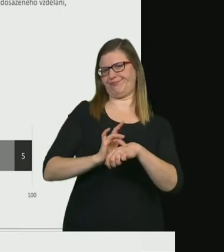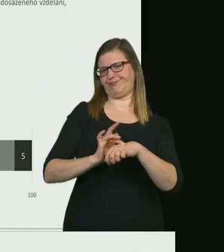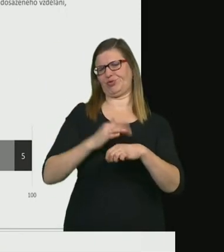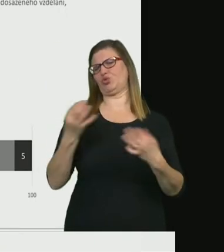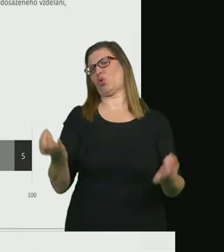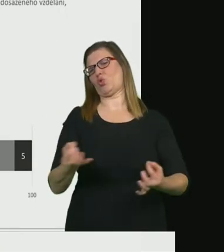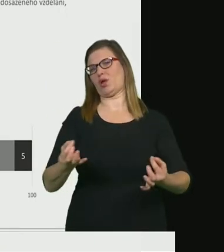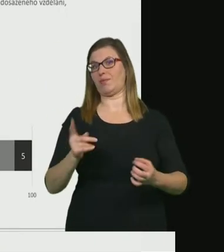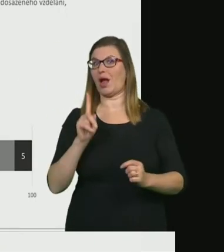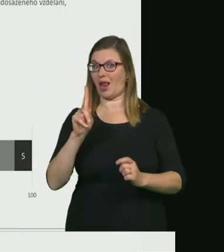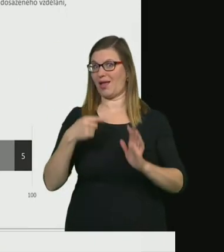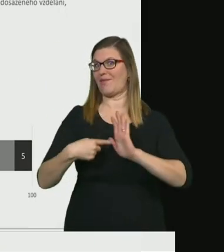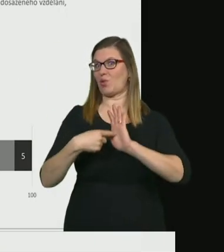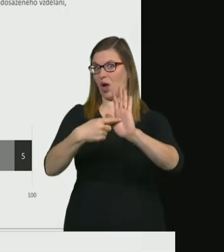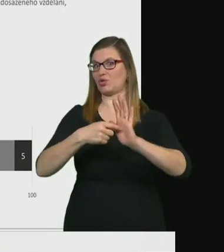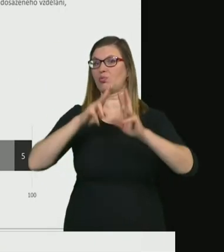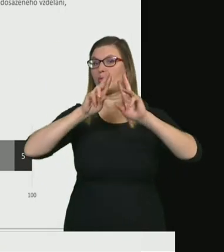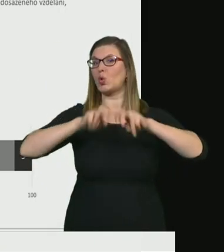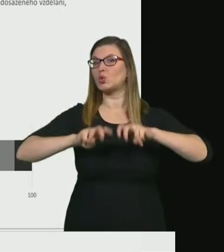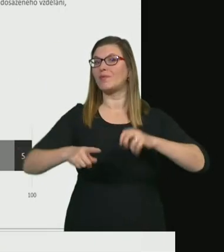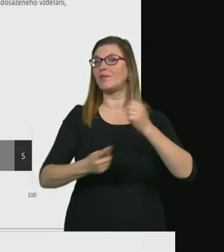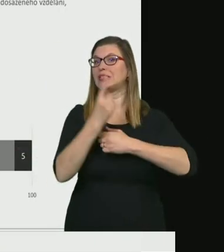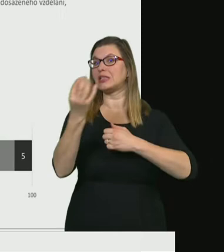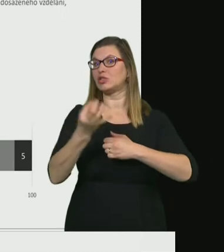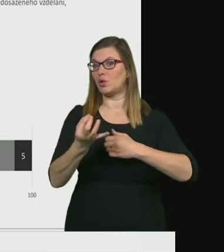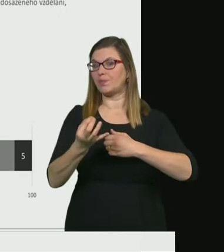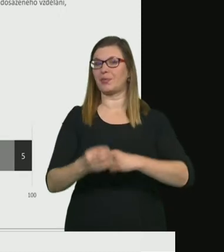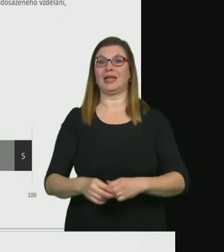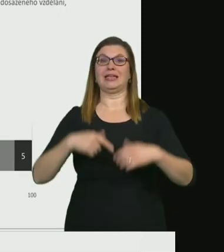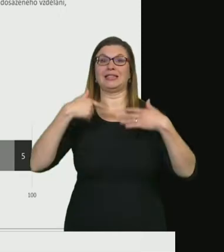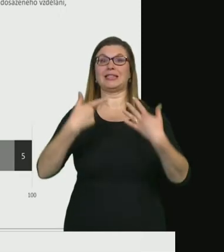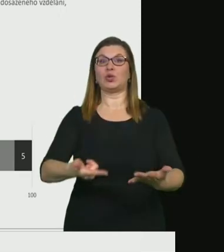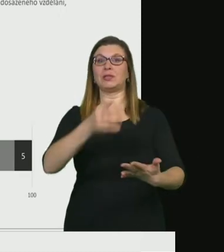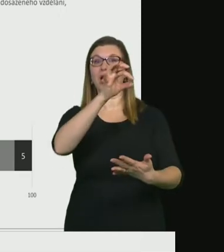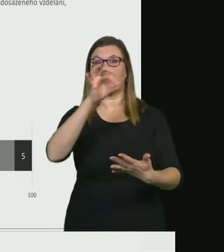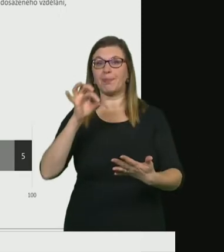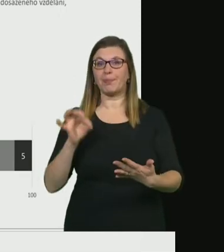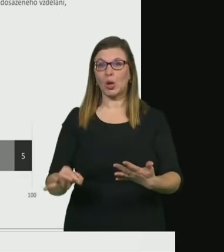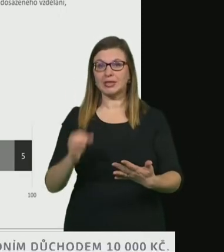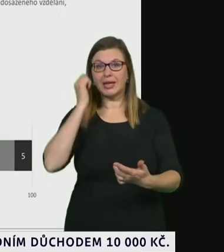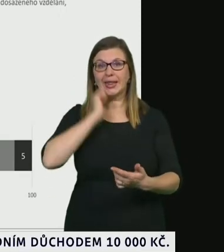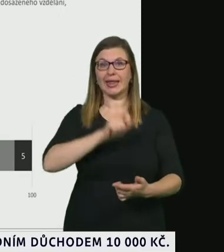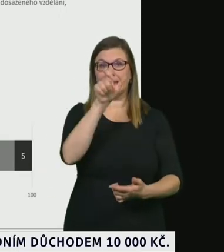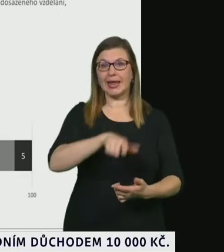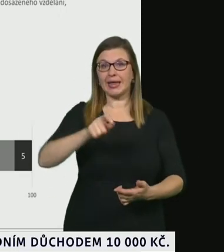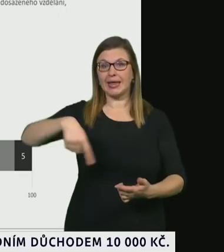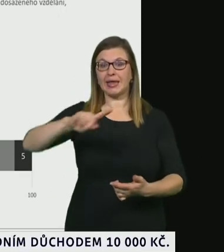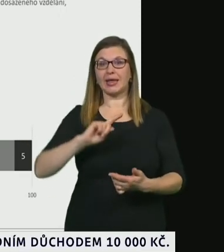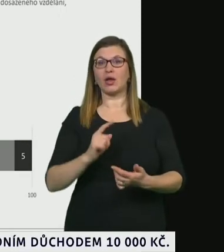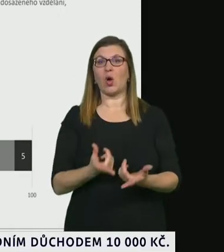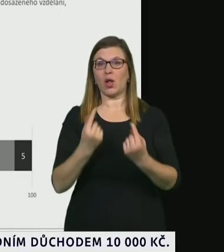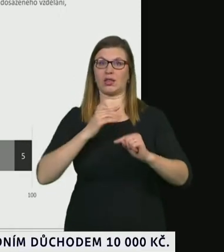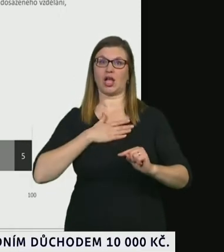já vám tady ukazují, že 70% respondentů z reprezentativního vzorku naší populace